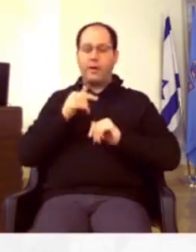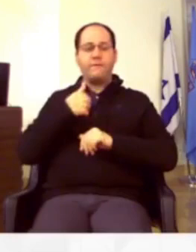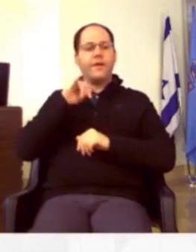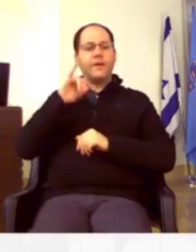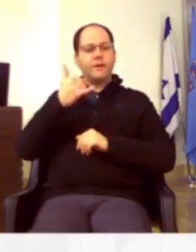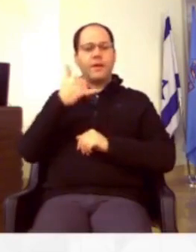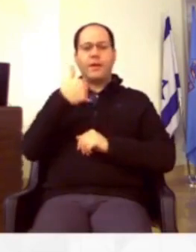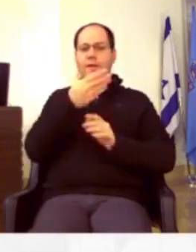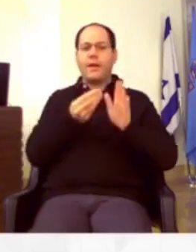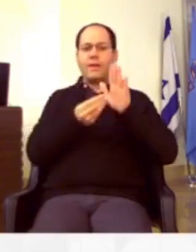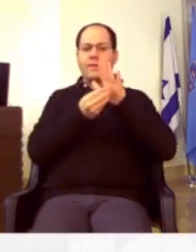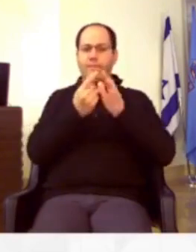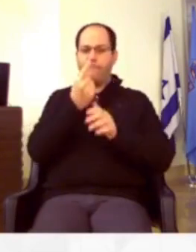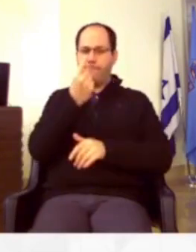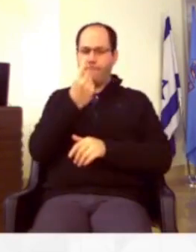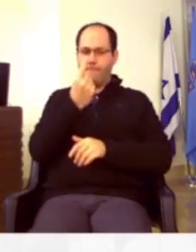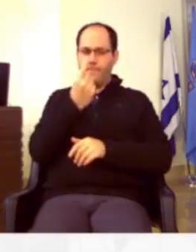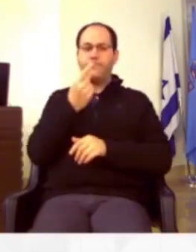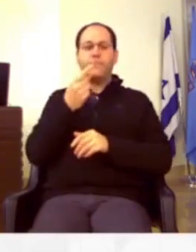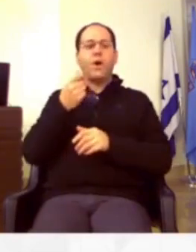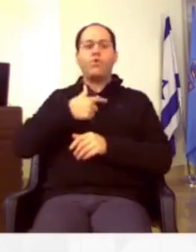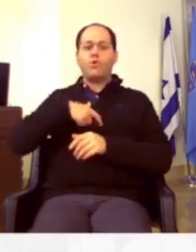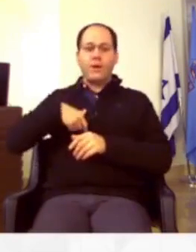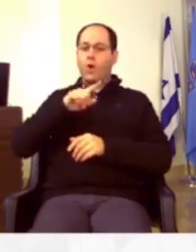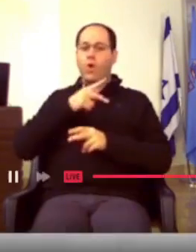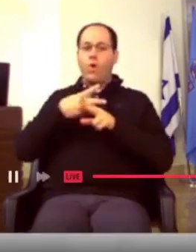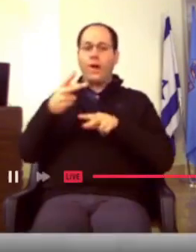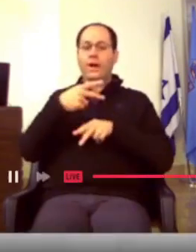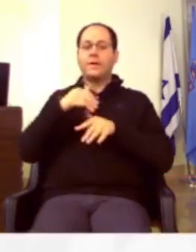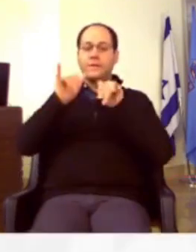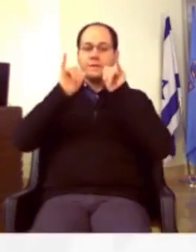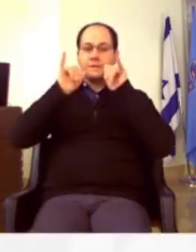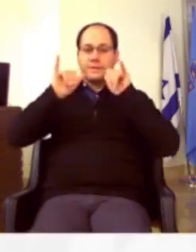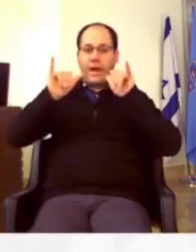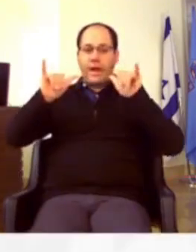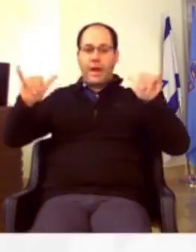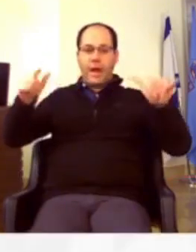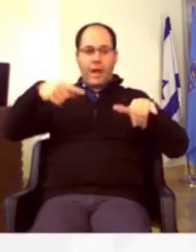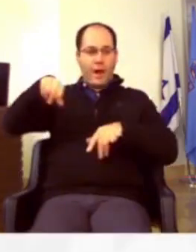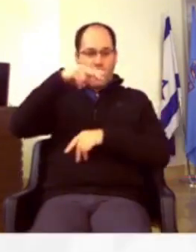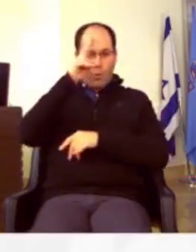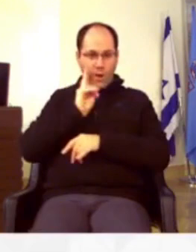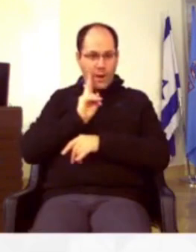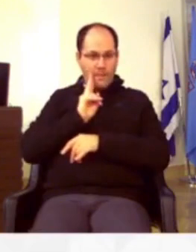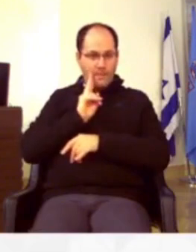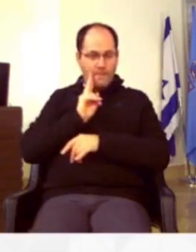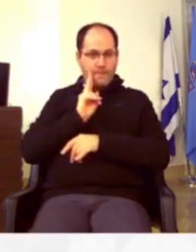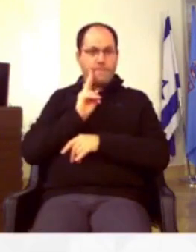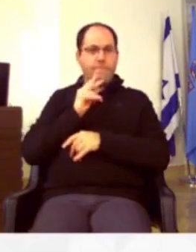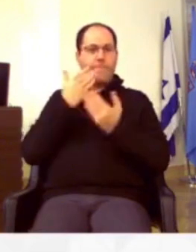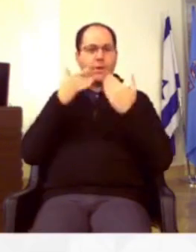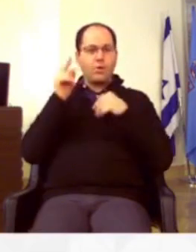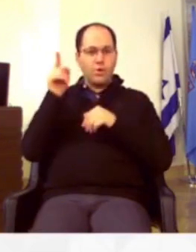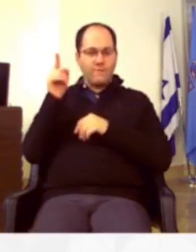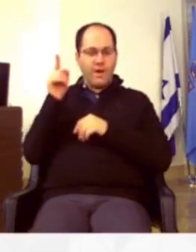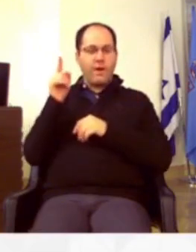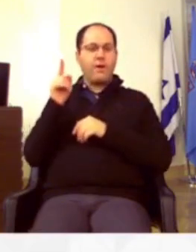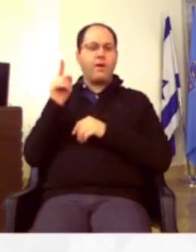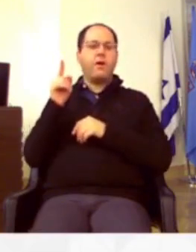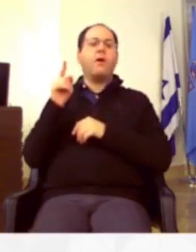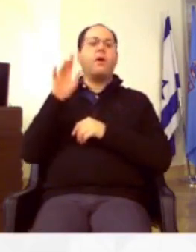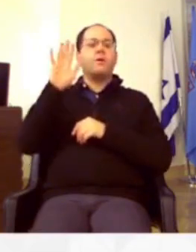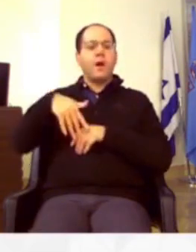אבל כן אני אתן לך טיפ שלא רק ראש העיר צרכה את נשמתה על ההורים באותה ישיבה,